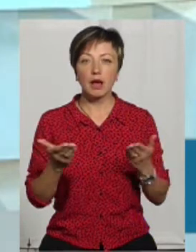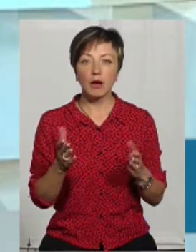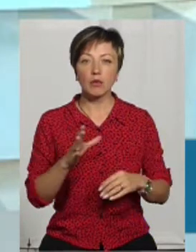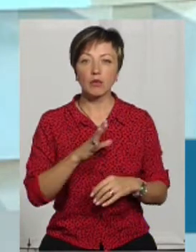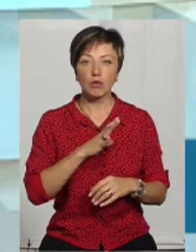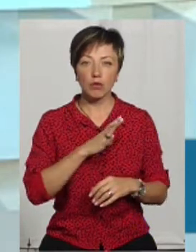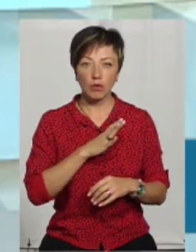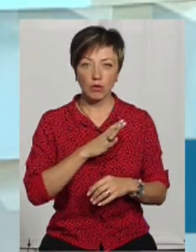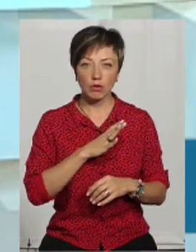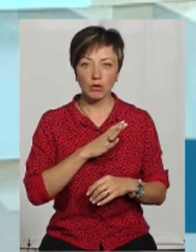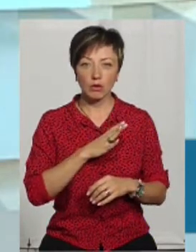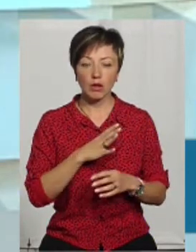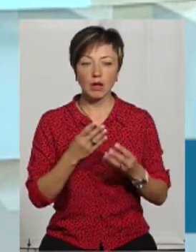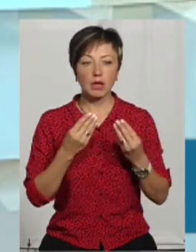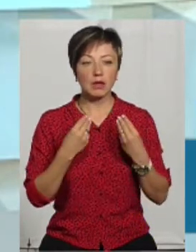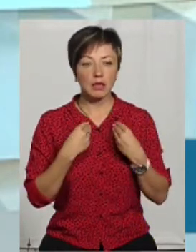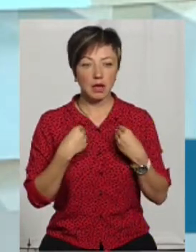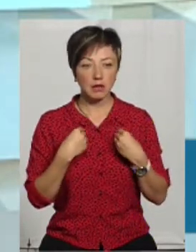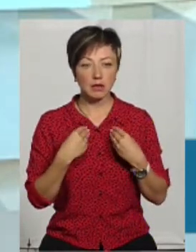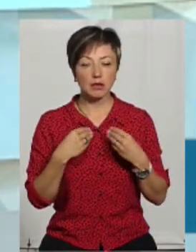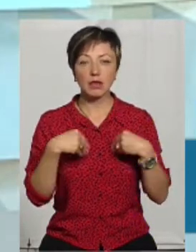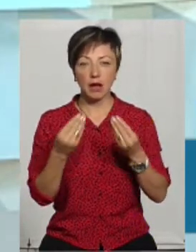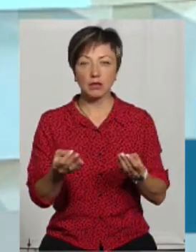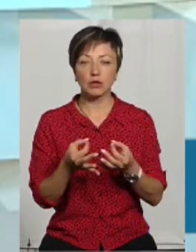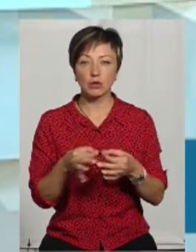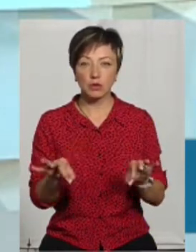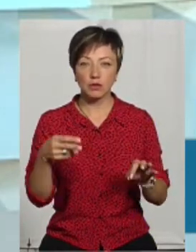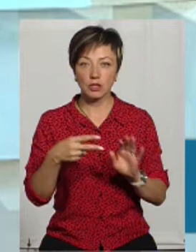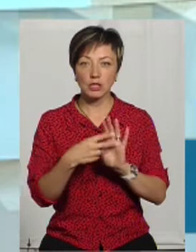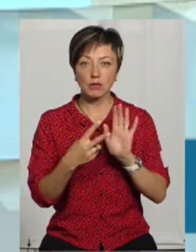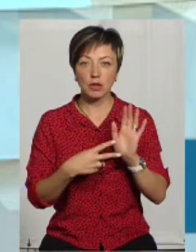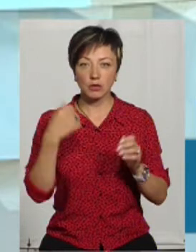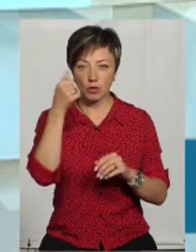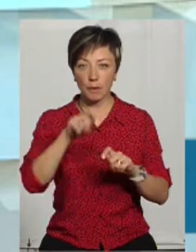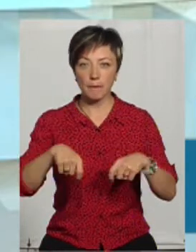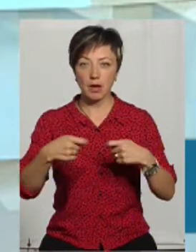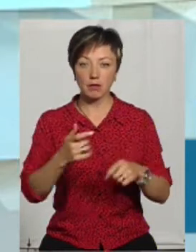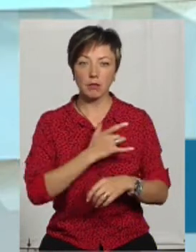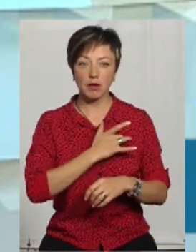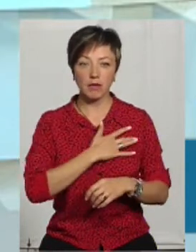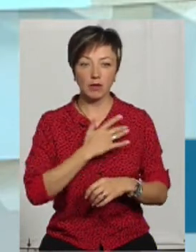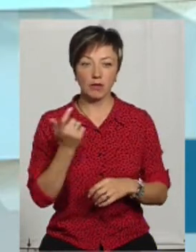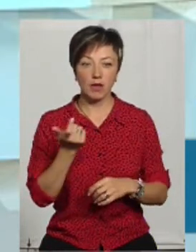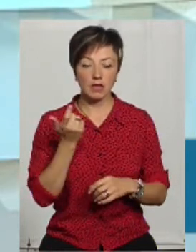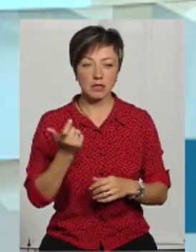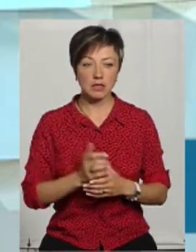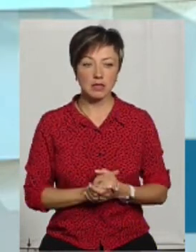надано дозвіл і так само в 2017 році було передане у приватну власність.